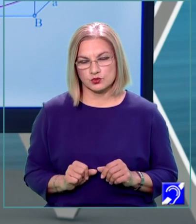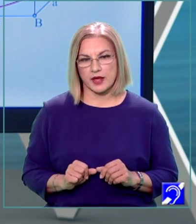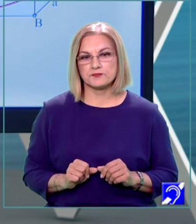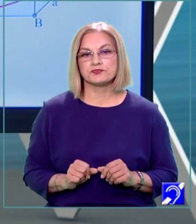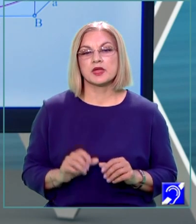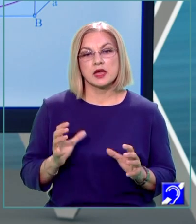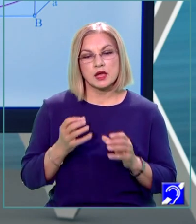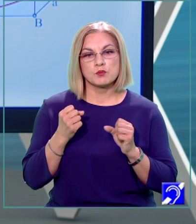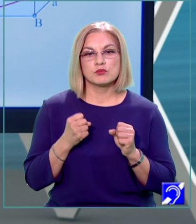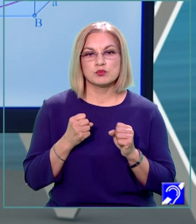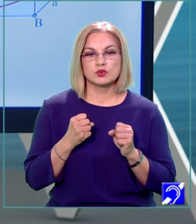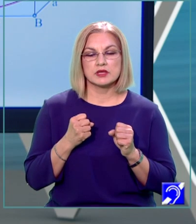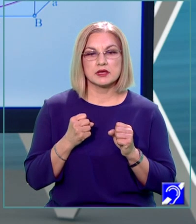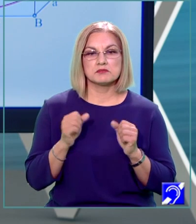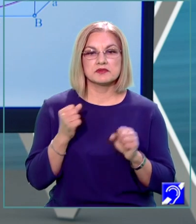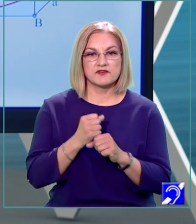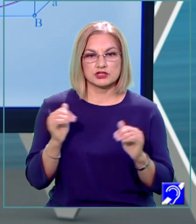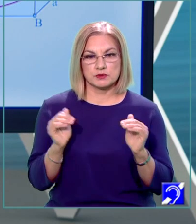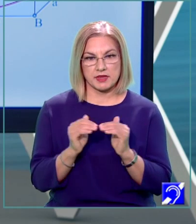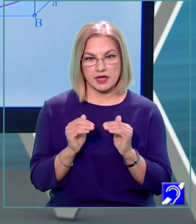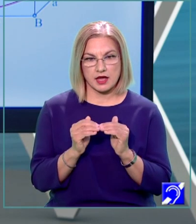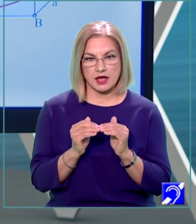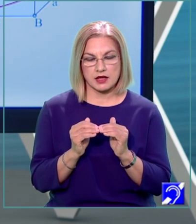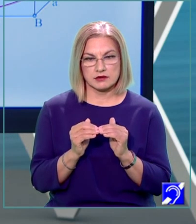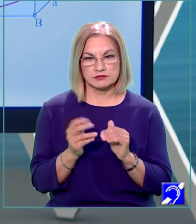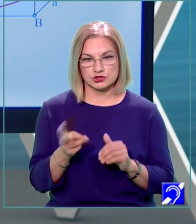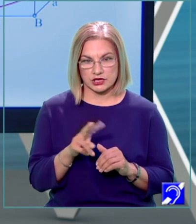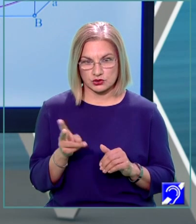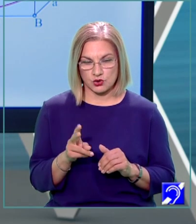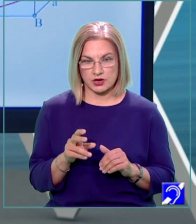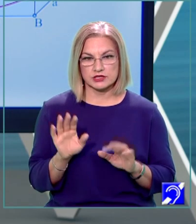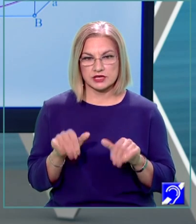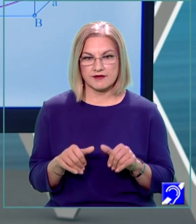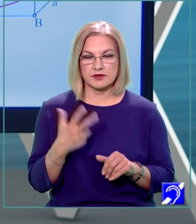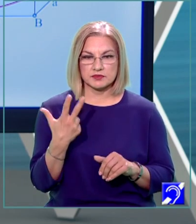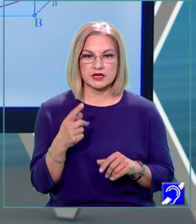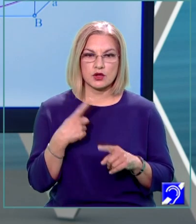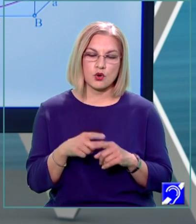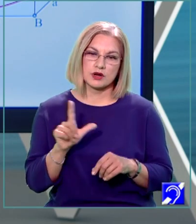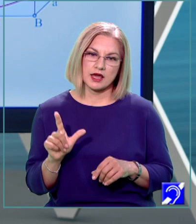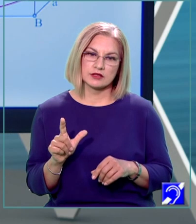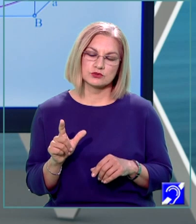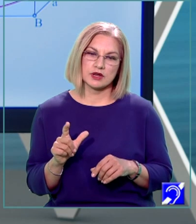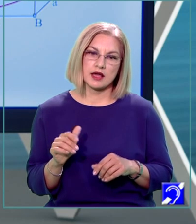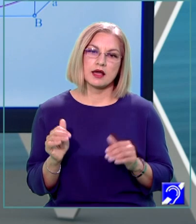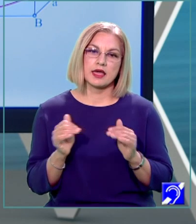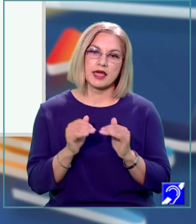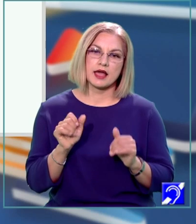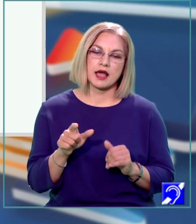Putem egala cele două relații și avem 3 ori latura egal cu 18.